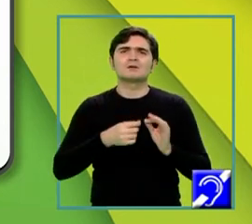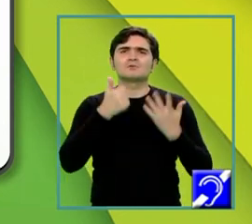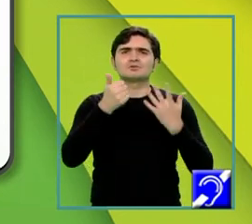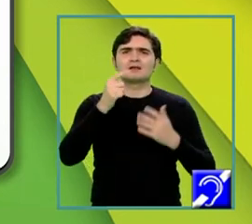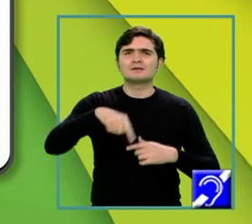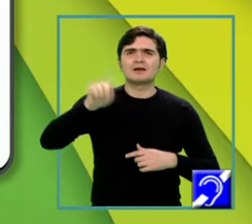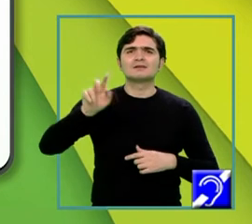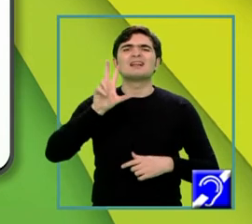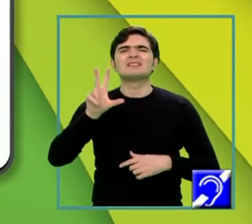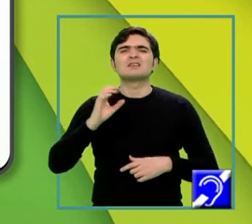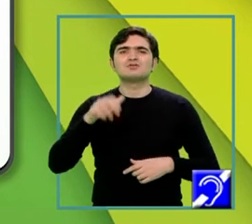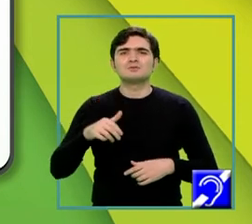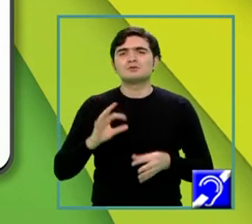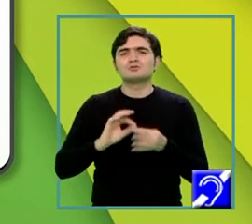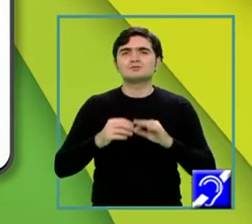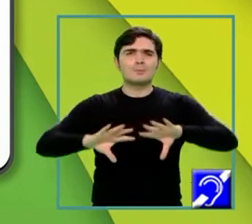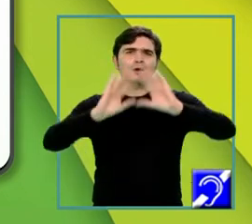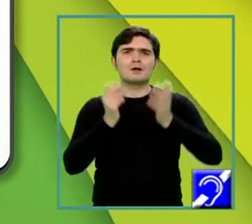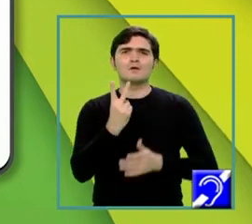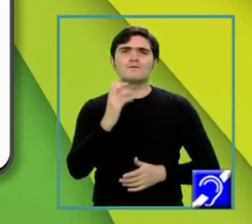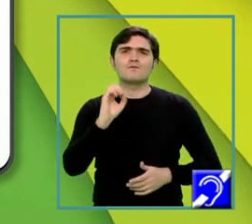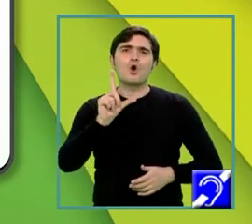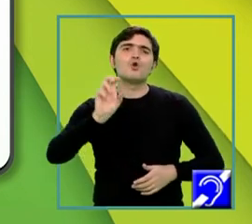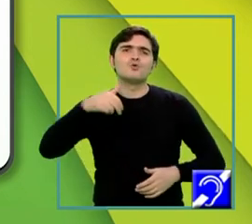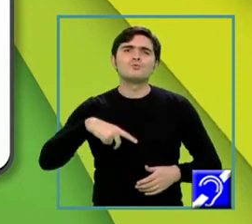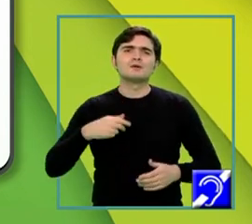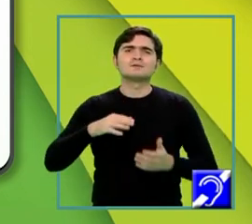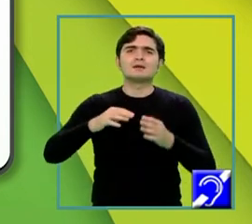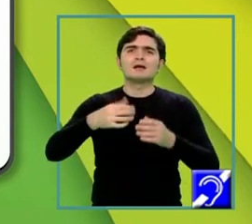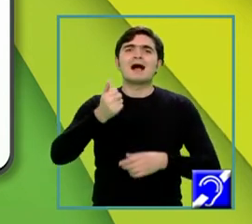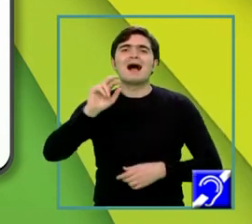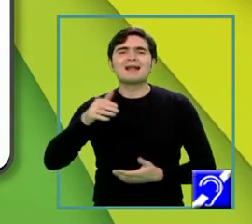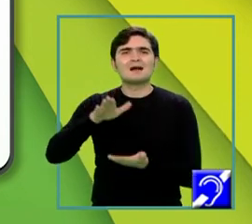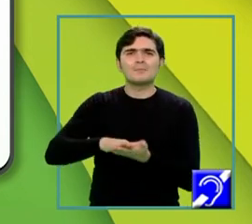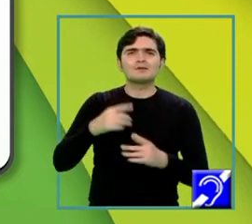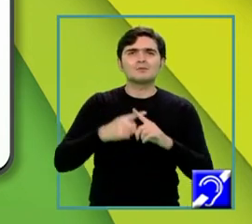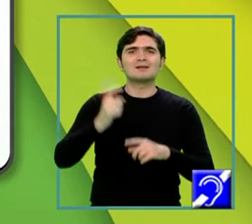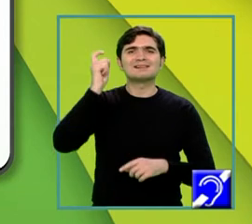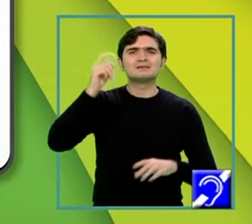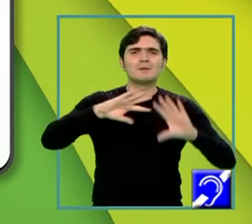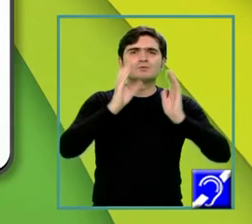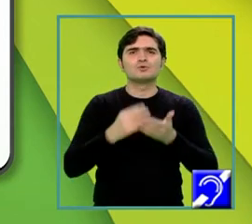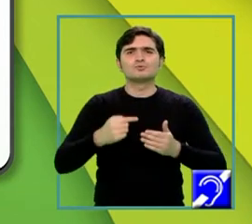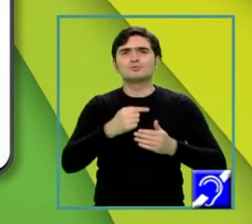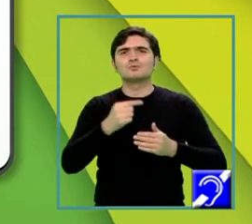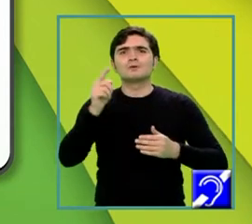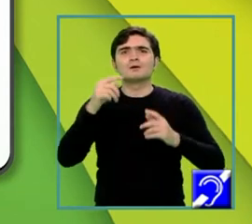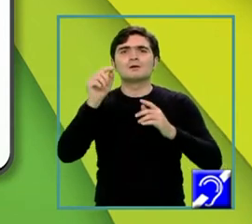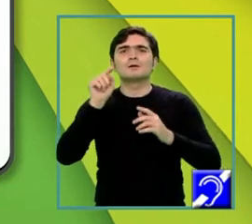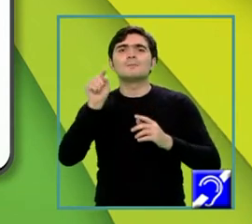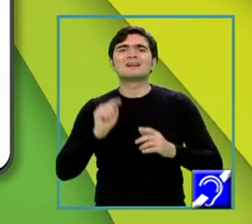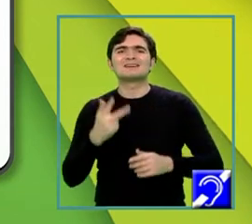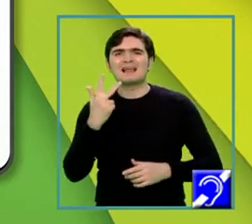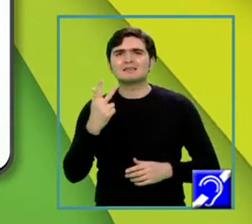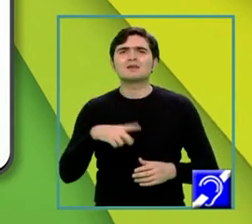centimetri. Și atunci volumul este egal cu area bazei ori înălțimea totul supra 3, care de fapt este egal mai departe cu